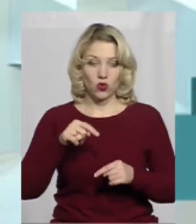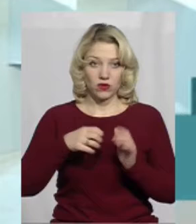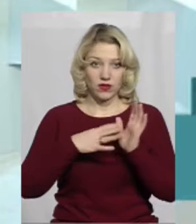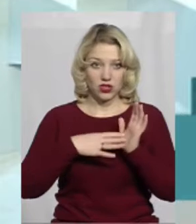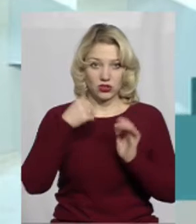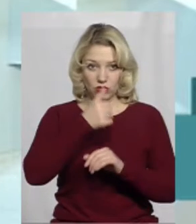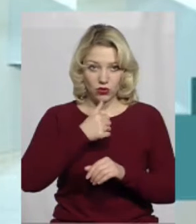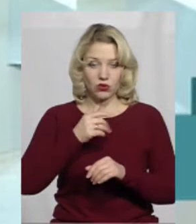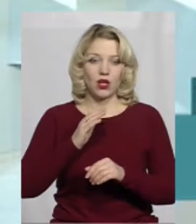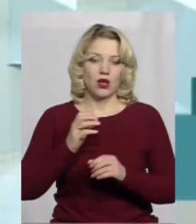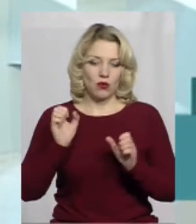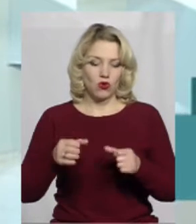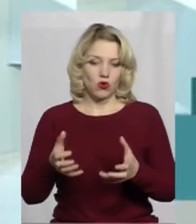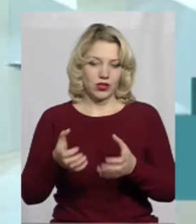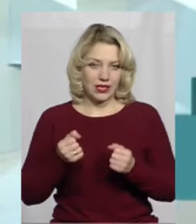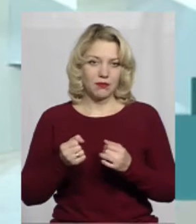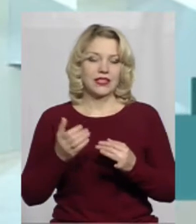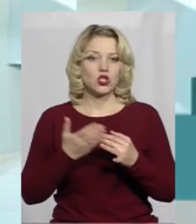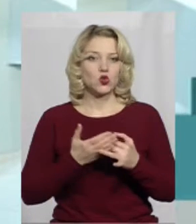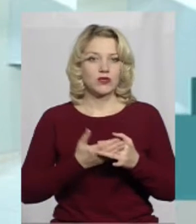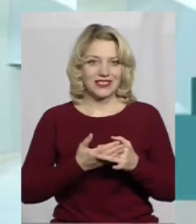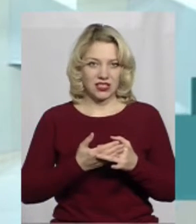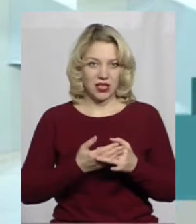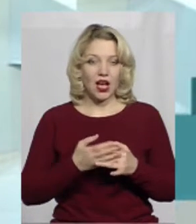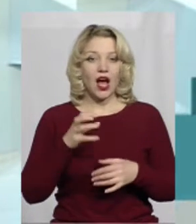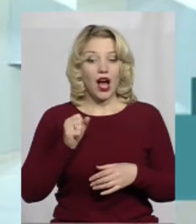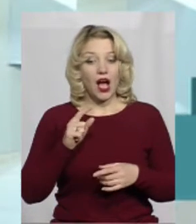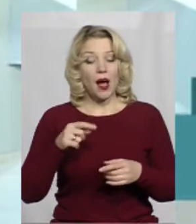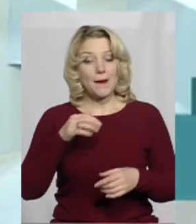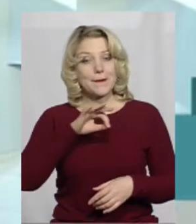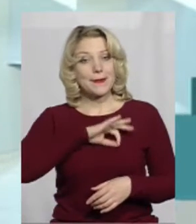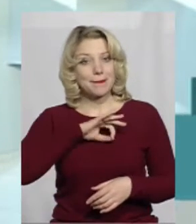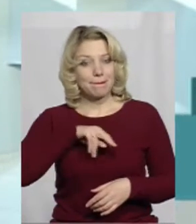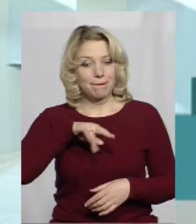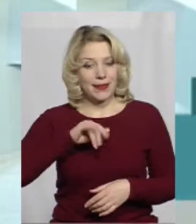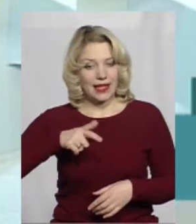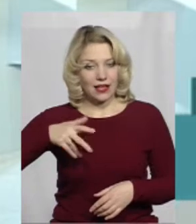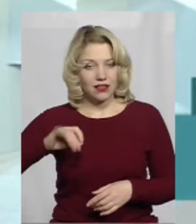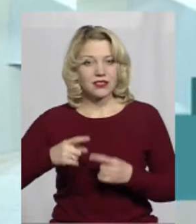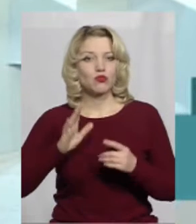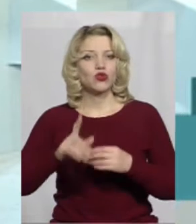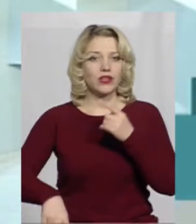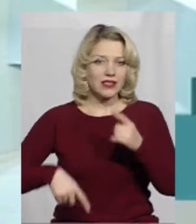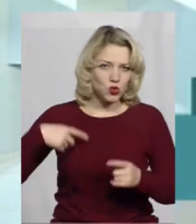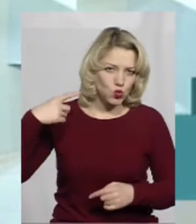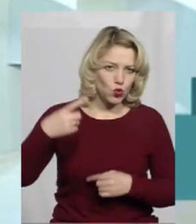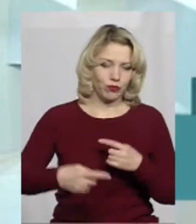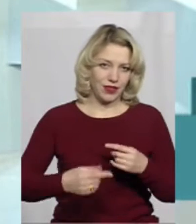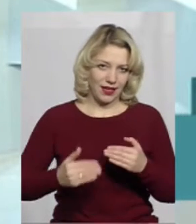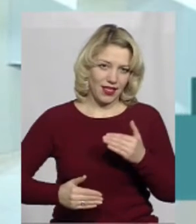житлової субсидії. Щодо пільг, то це буде наступний, скажімо так, етап, наступний крок програми монетизації,